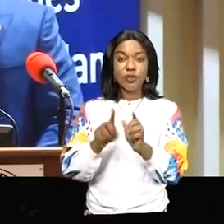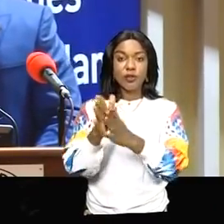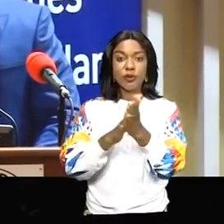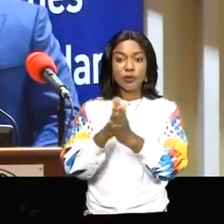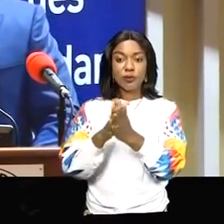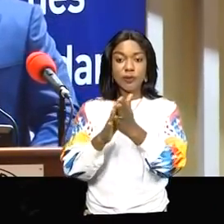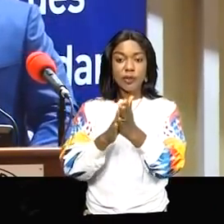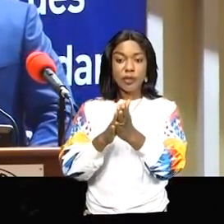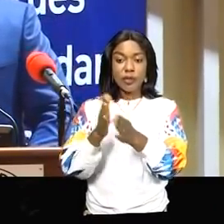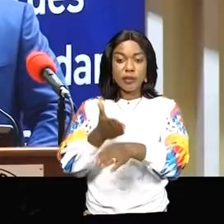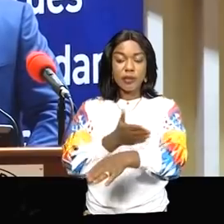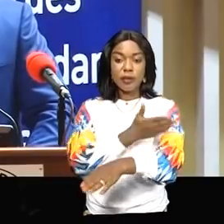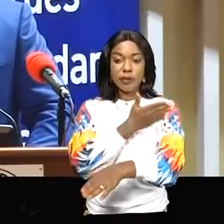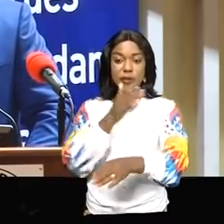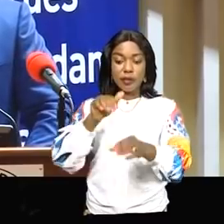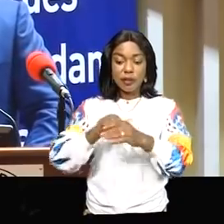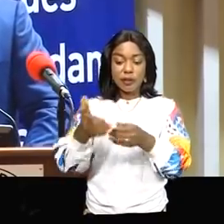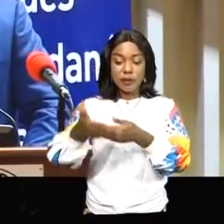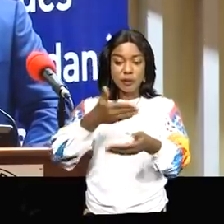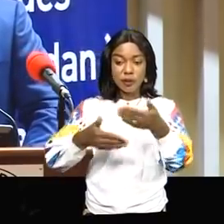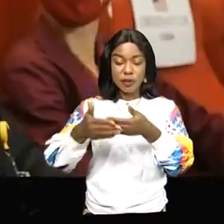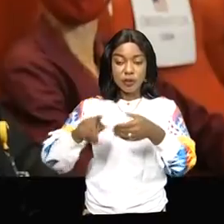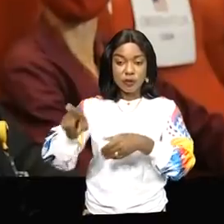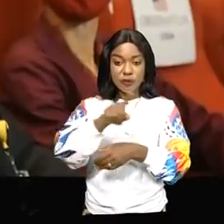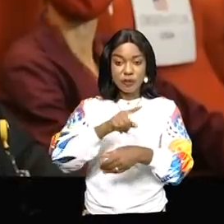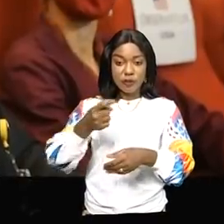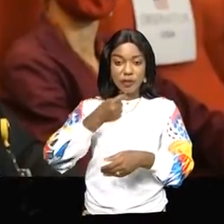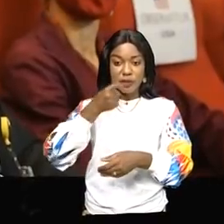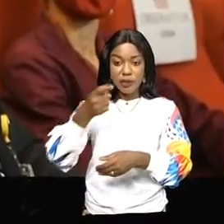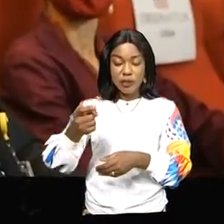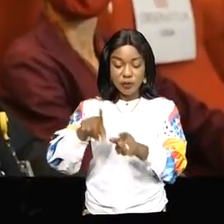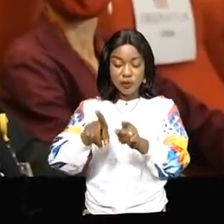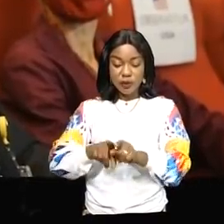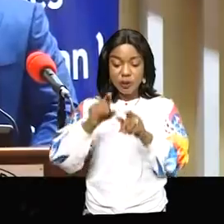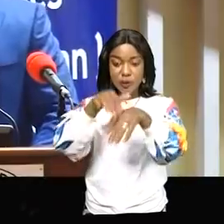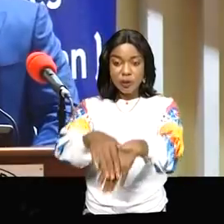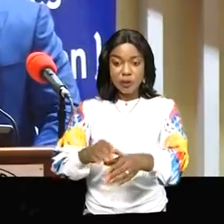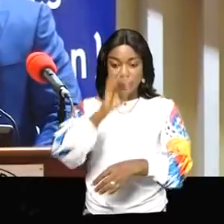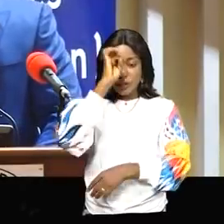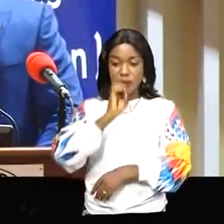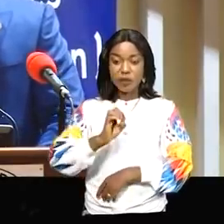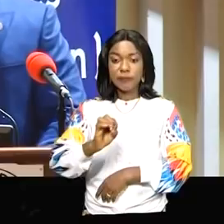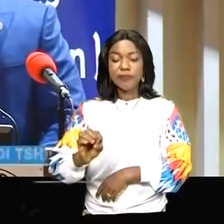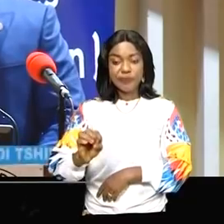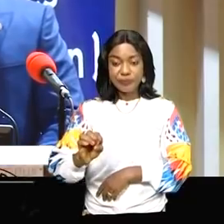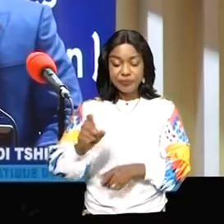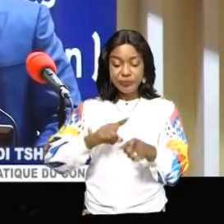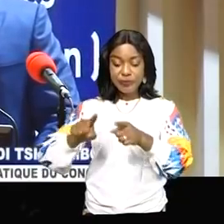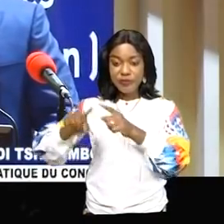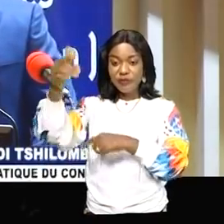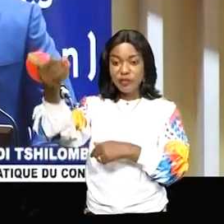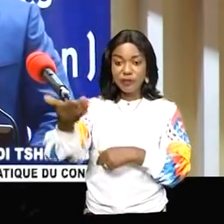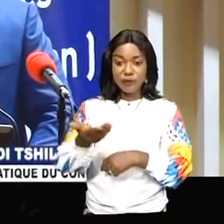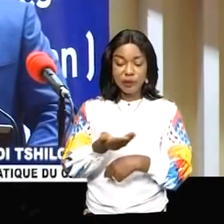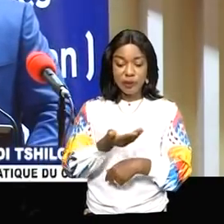fructueuse au terme des échanges que vous allez bientôt engager. Excellences, distingués invités,